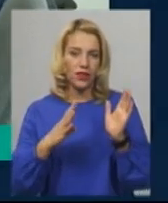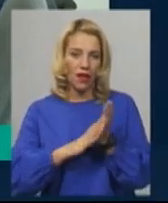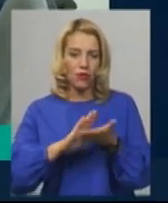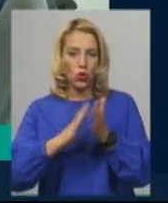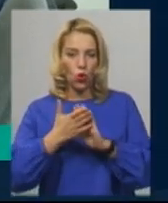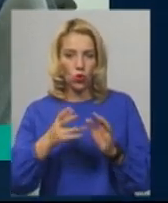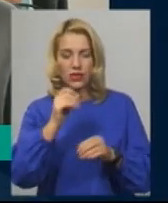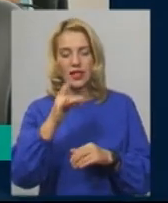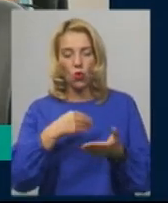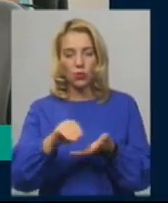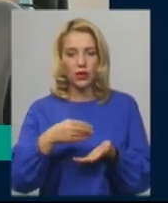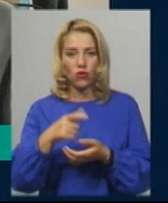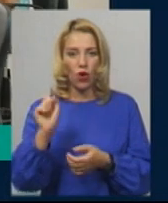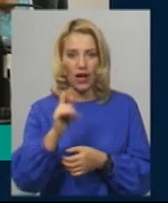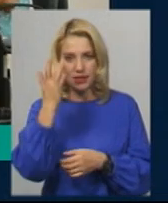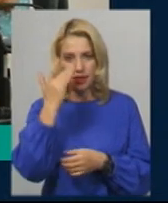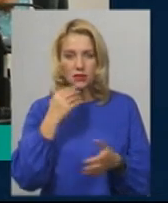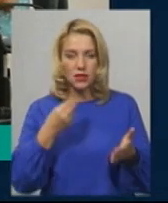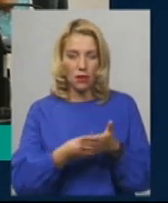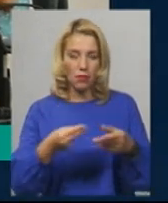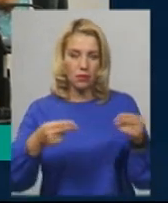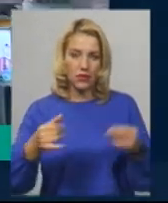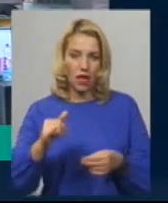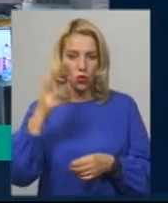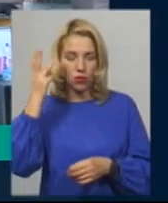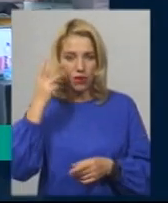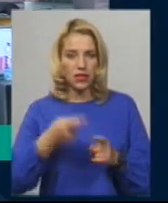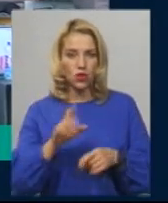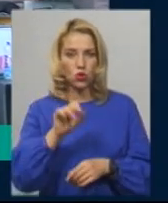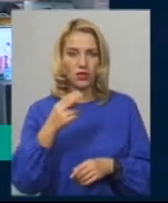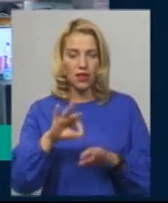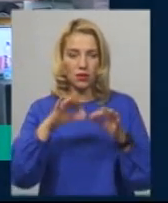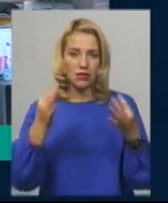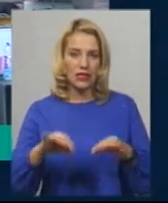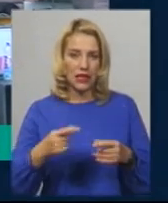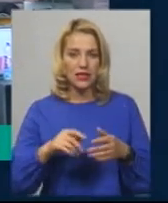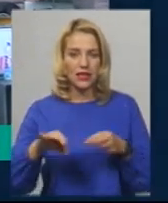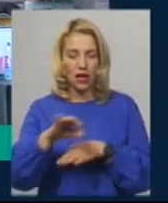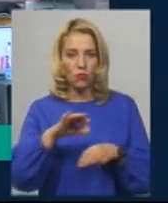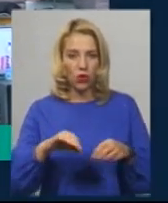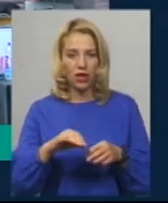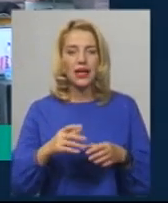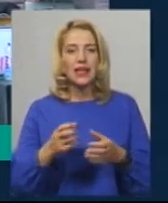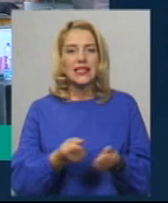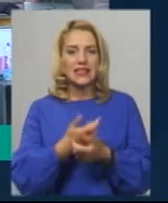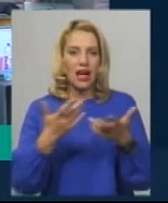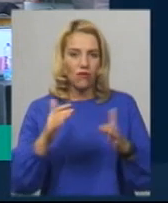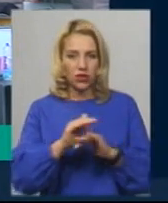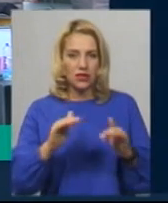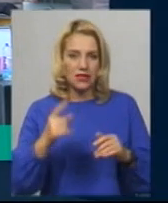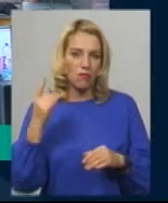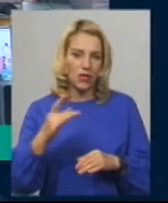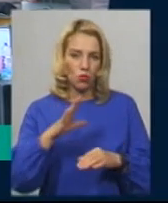газу за літніми цінами на опалюваний сезон підписали у Хмельницькому. Соціально-мистецький проєкт «Сяйво дитинство» вперше відбулось сьогодні під